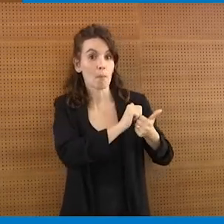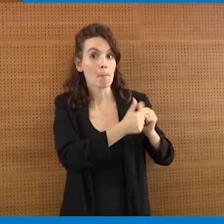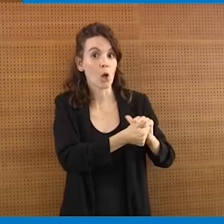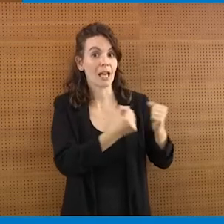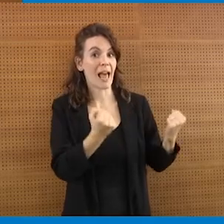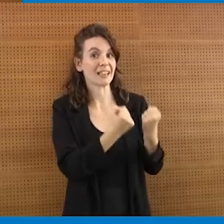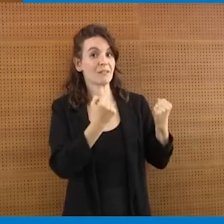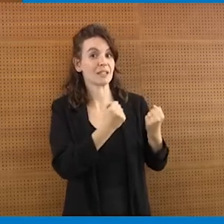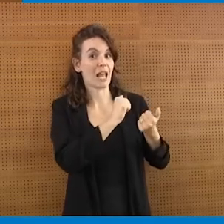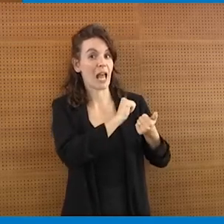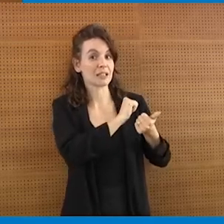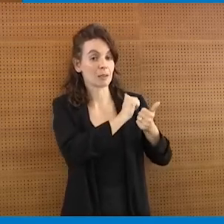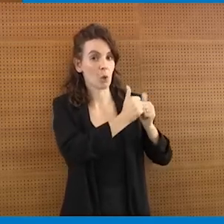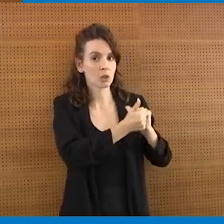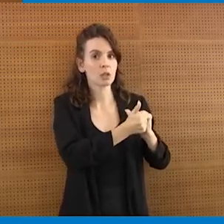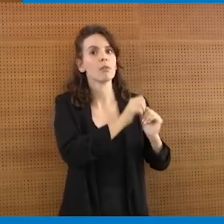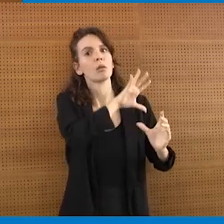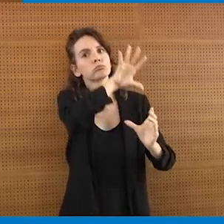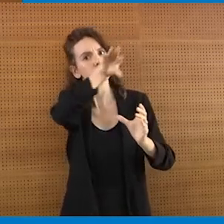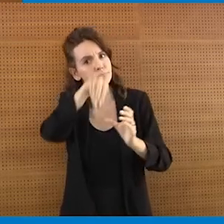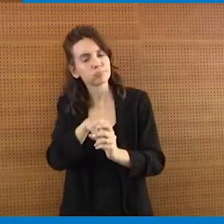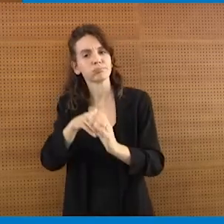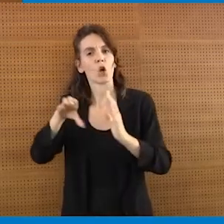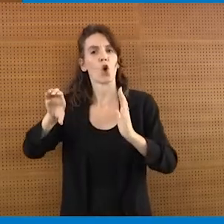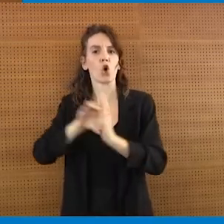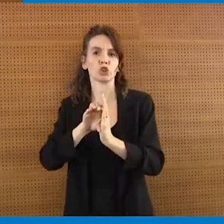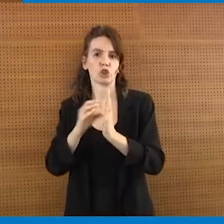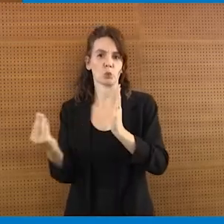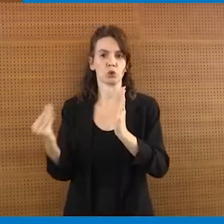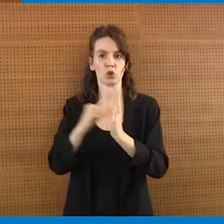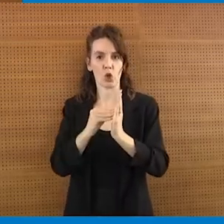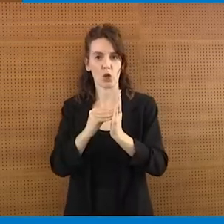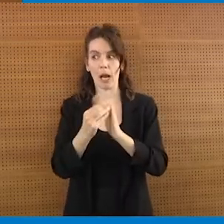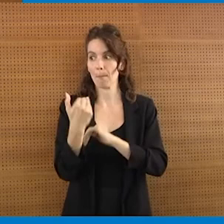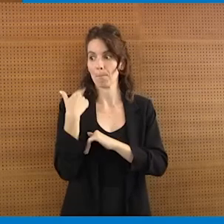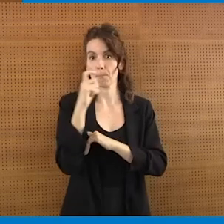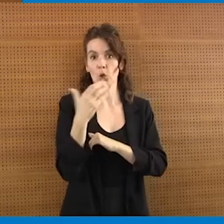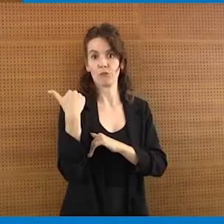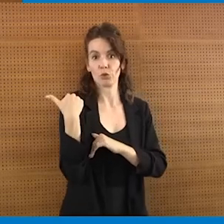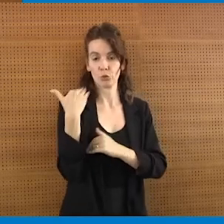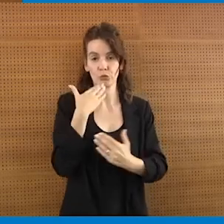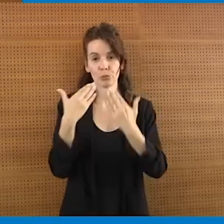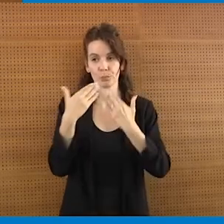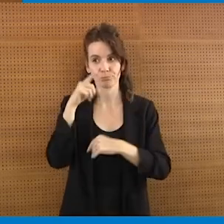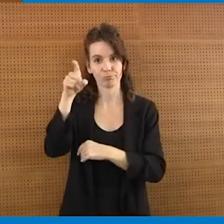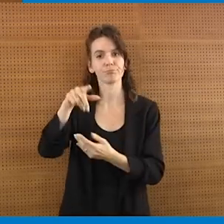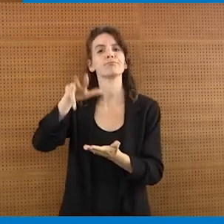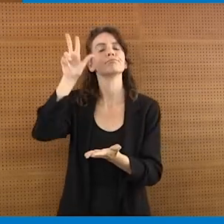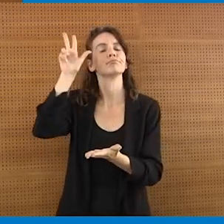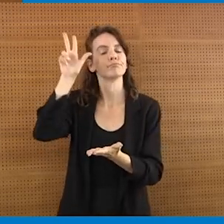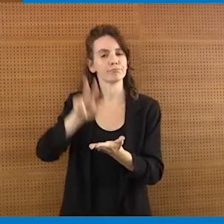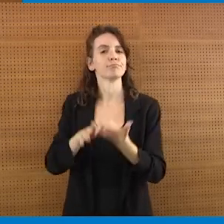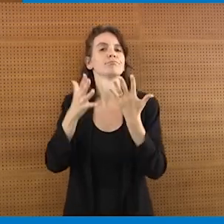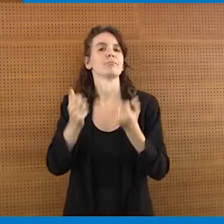'attività sportiva in Costituzione. Come sapete tutte e tutti pochi giorni fa il Parlamento in ultima lettura ha approvato la riforma